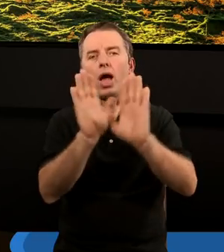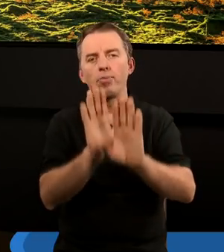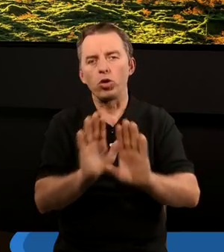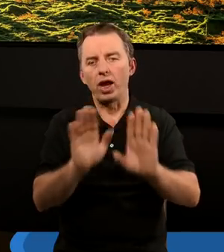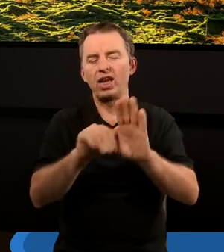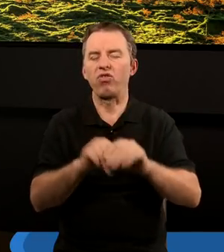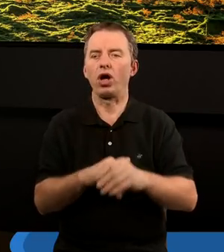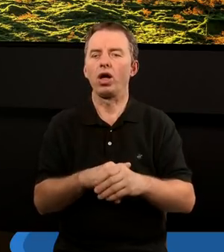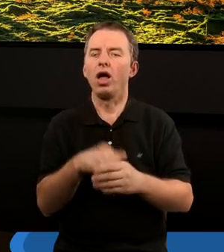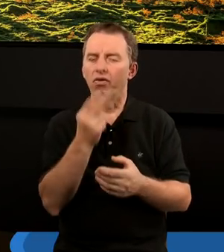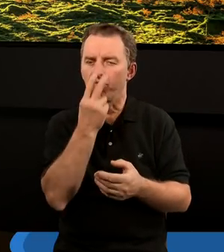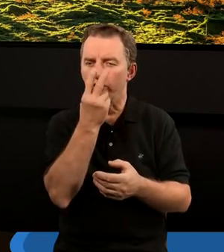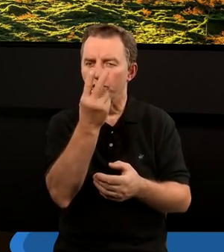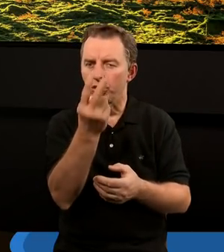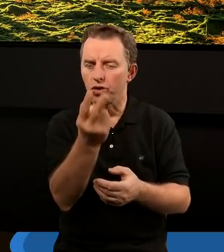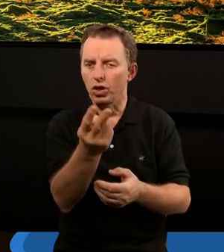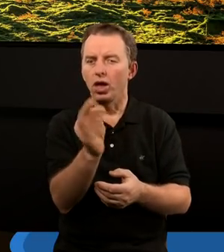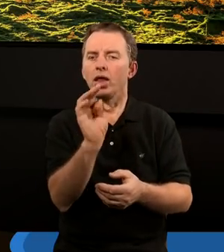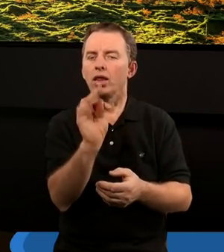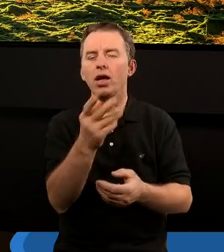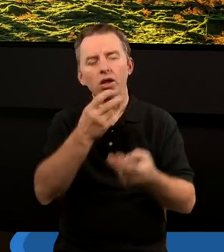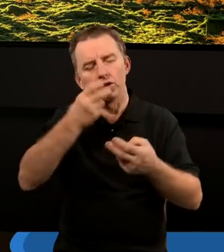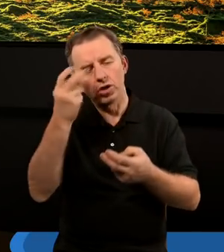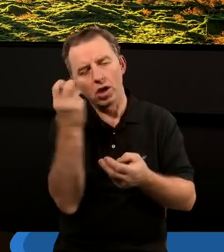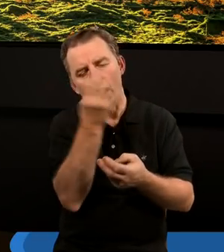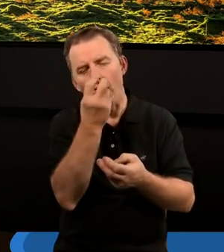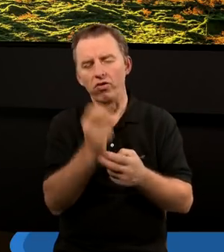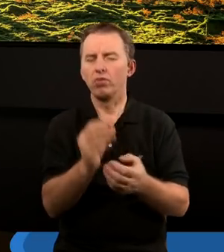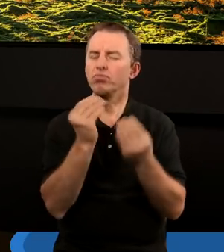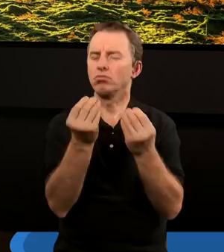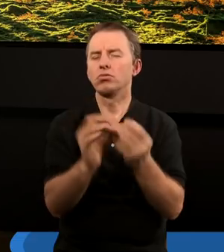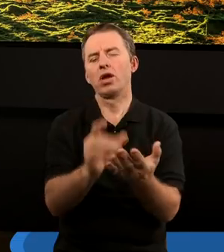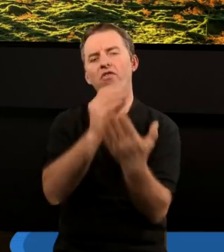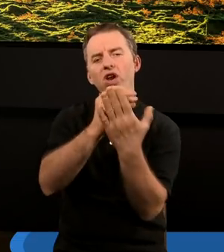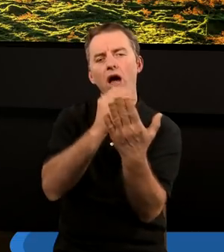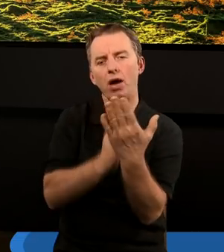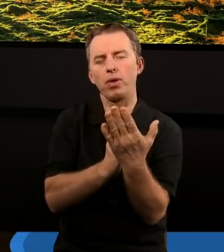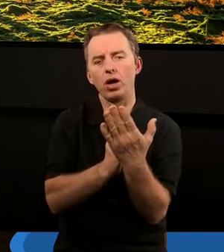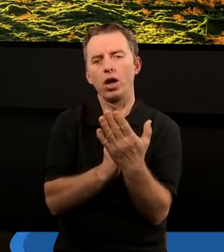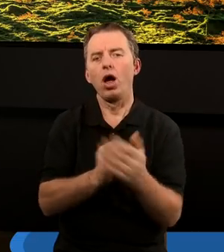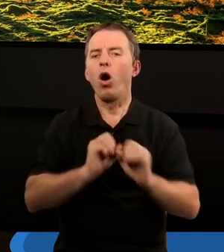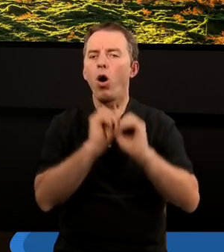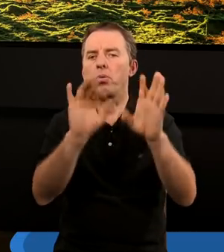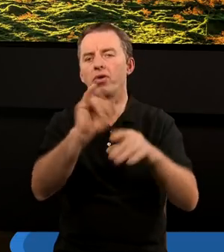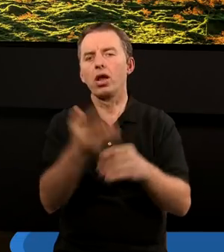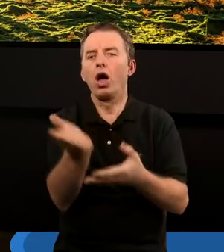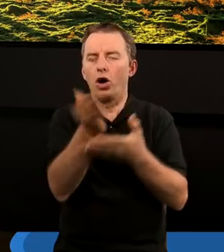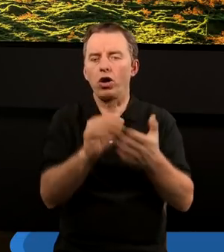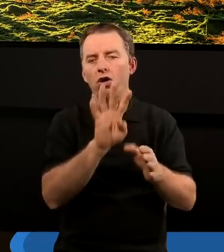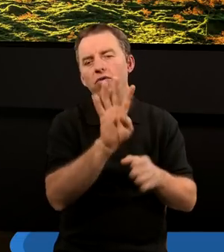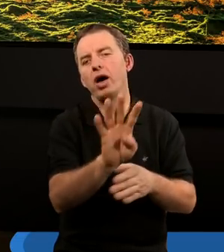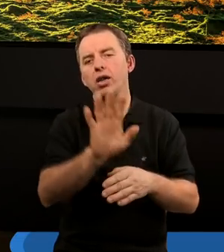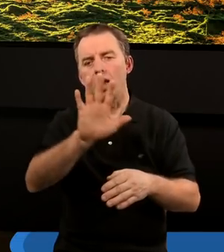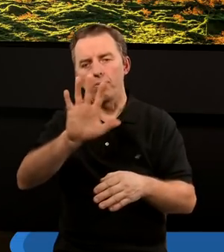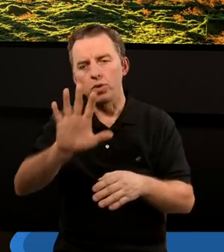Nabożeństwo widzimy w takim ciekawym fragmencie Pisma Świętego, w Księdze Apokalipsy, w rozdziałach czwartym,